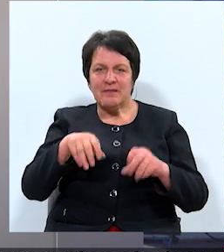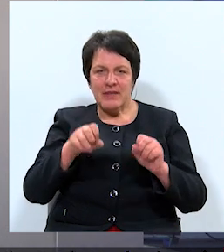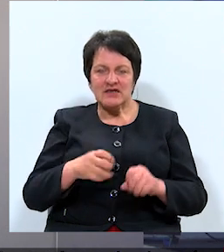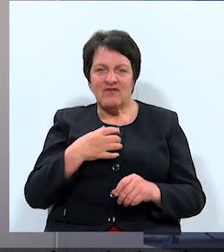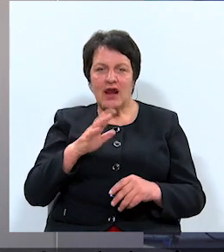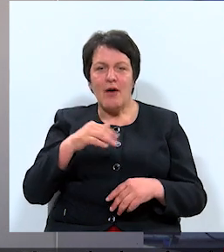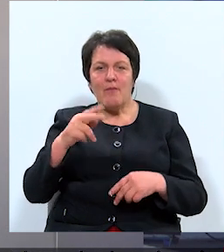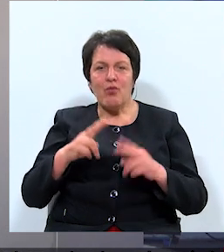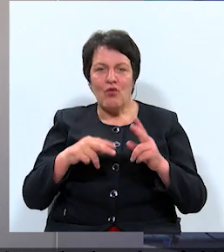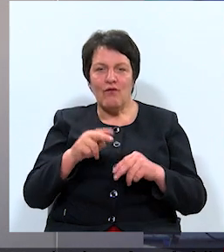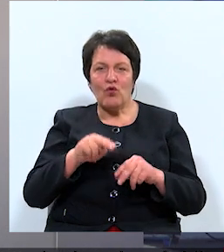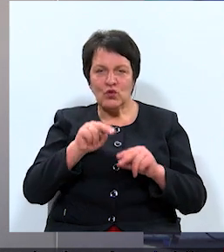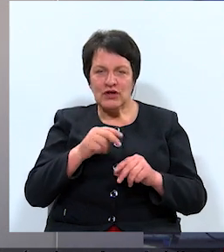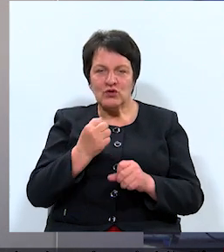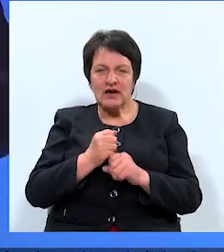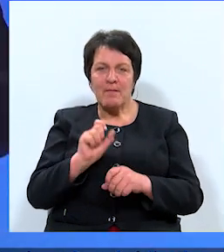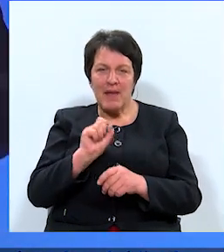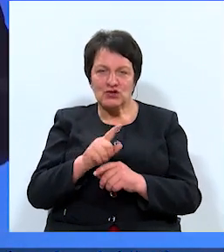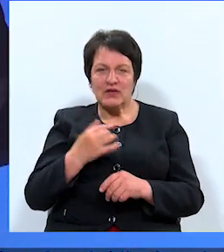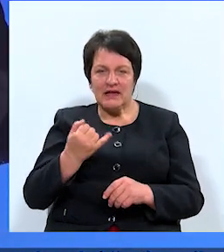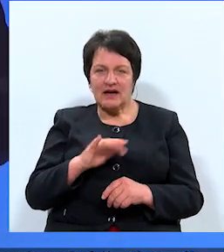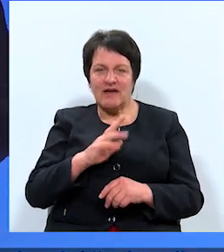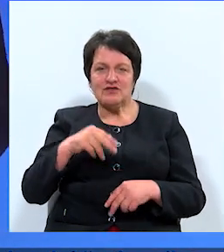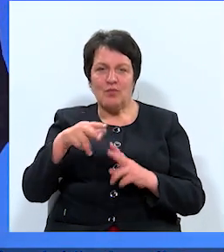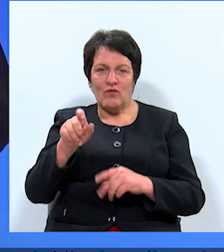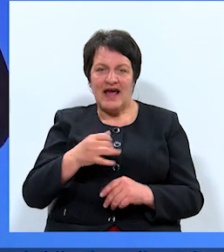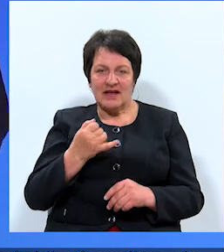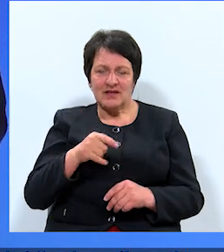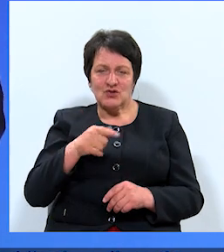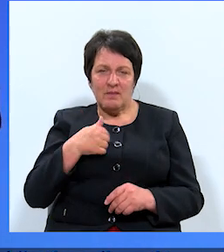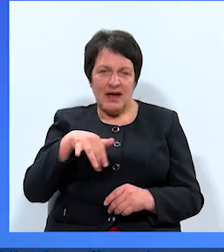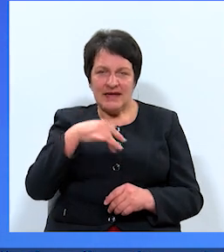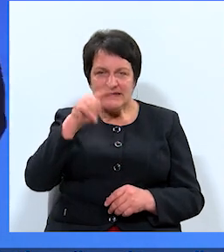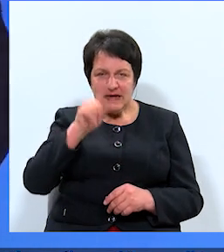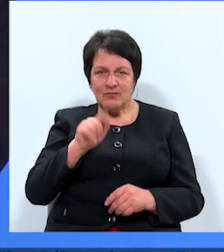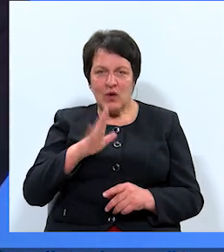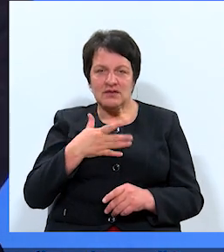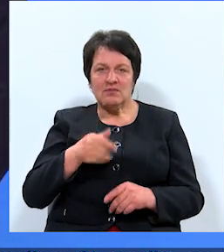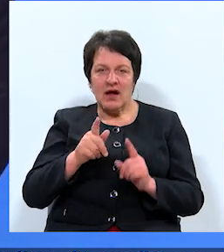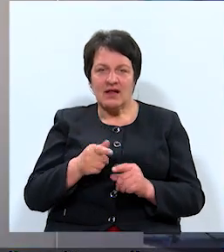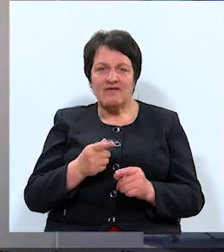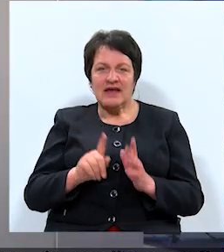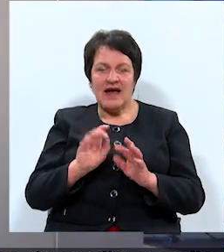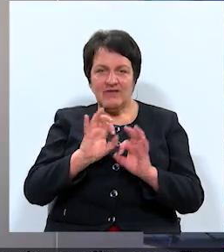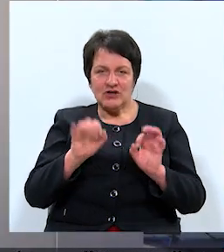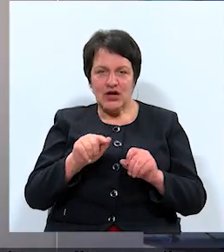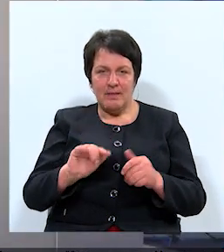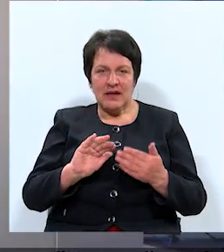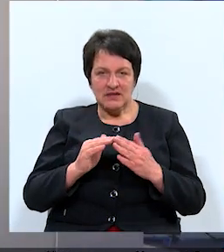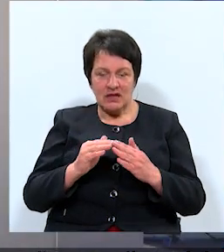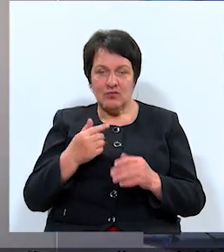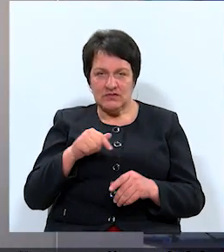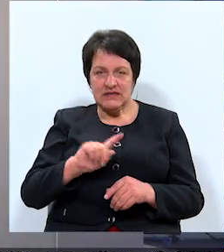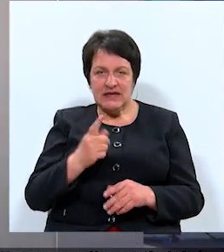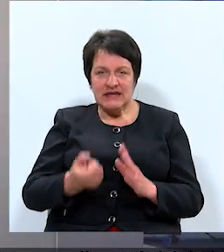pasūtītāji interesēs, nevis būvnieka interesēs un tā tālāk. To mēs zinām un to mēs esam gatavi arī ievies šeit pilsētā. Vismaz mums tas ir izdevies.